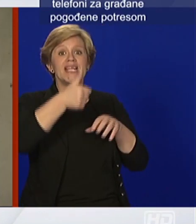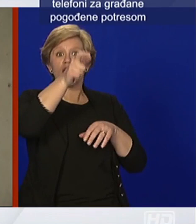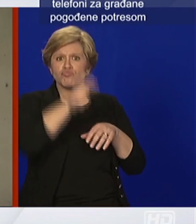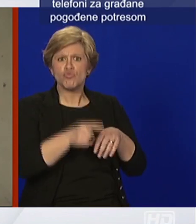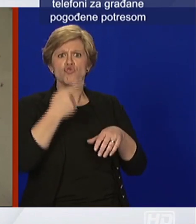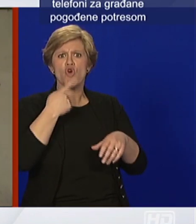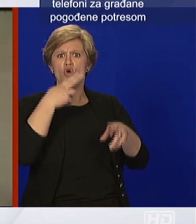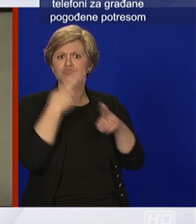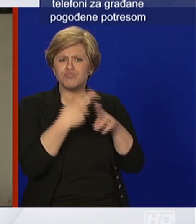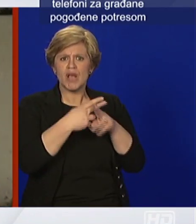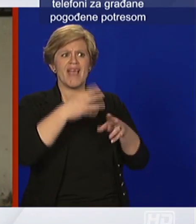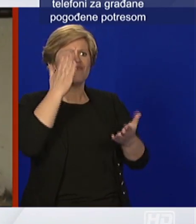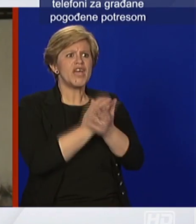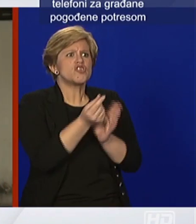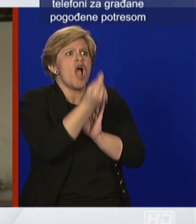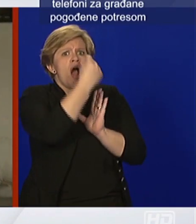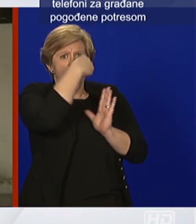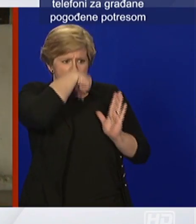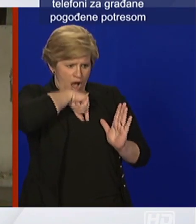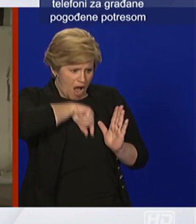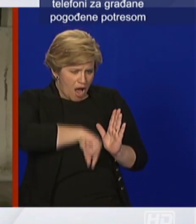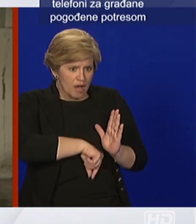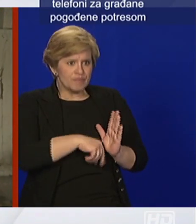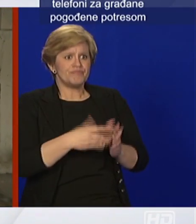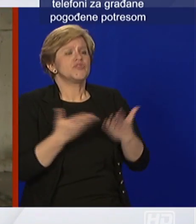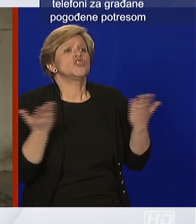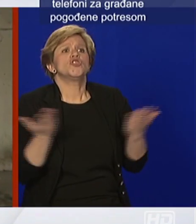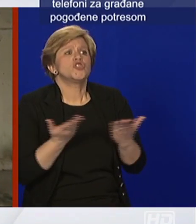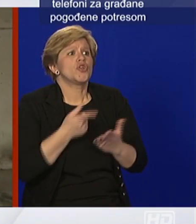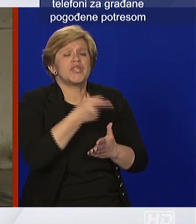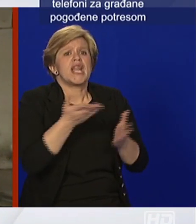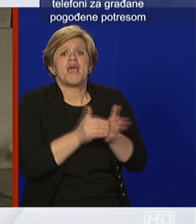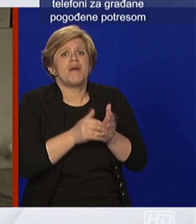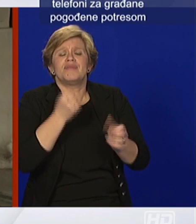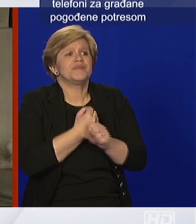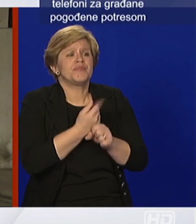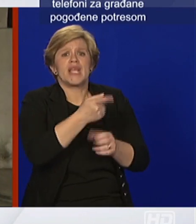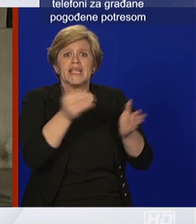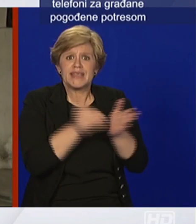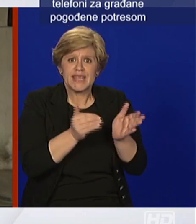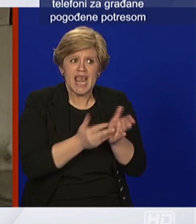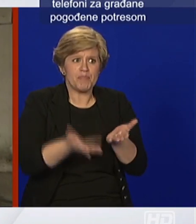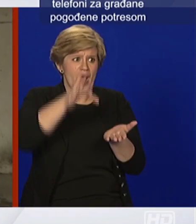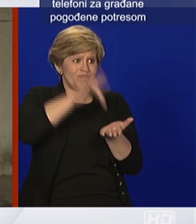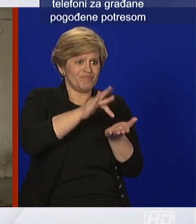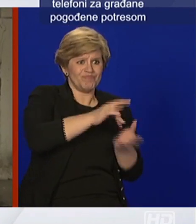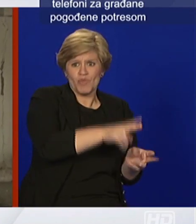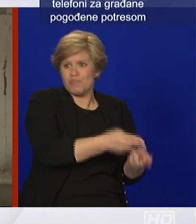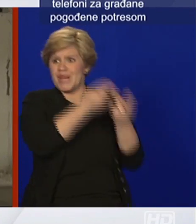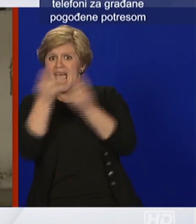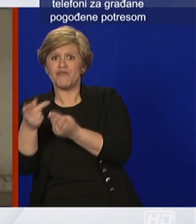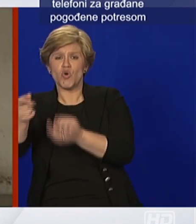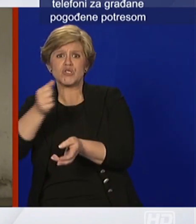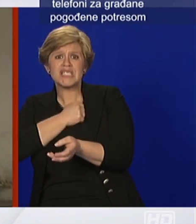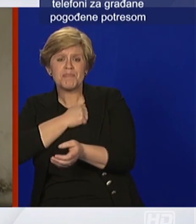je intubiran koje postupanje je li to tu osobu trebalo najprije odvesti u centar regionalni u split ili se ide ipak po ovim